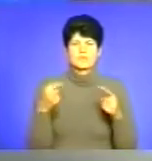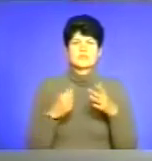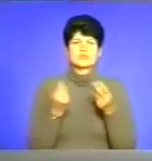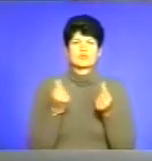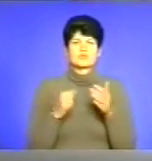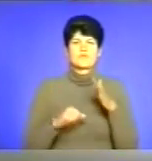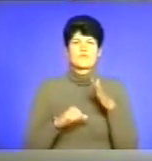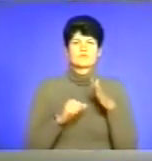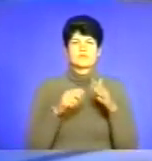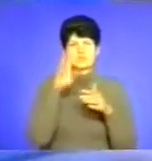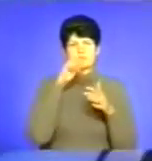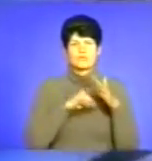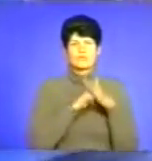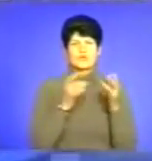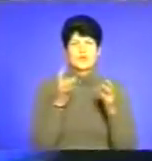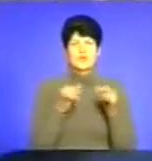регіонального розвитку.